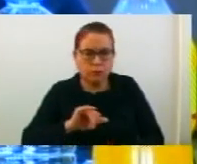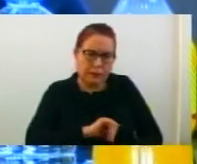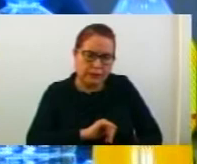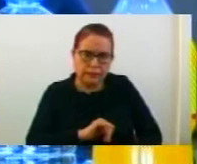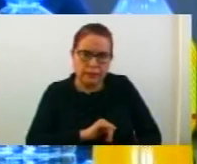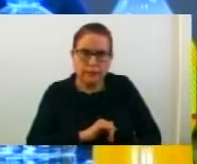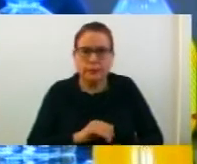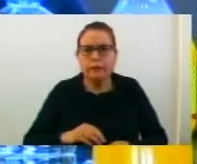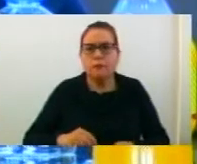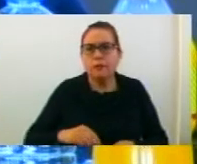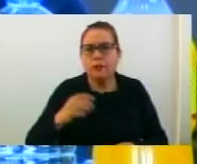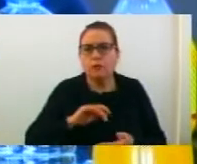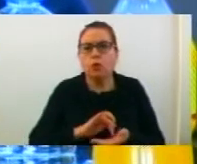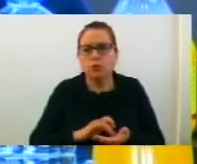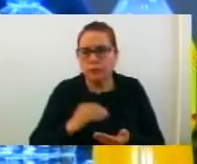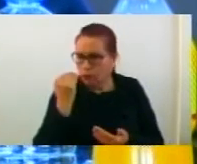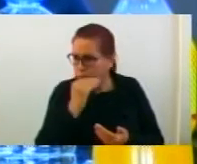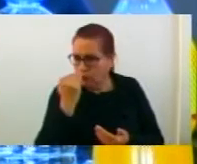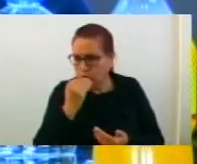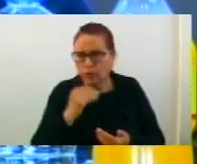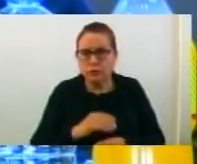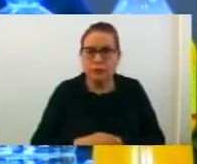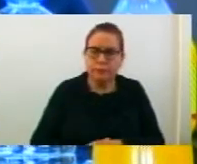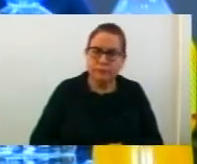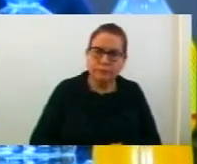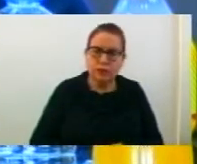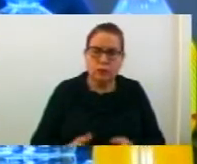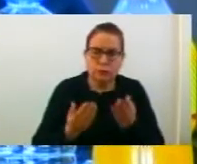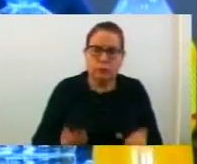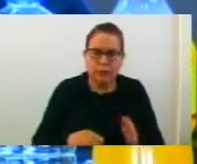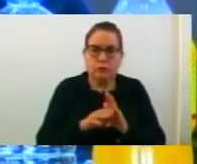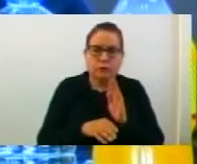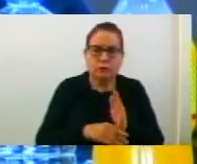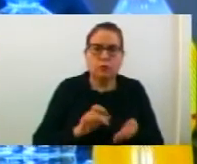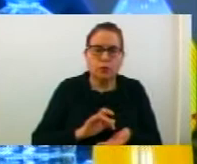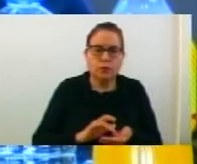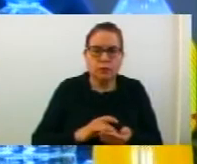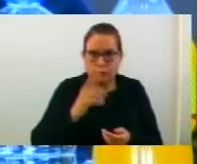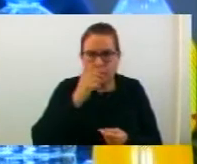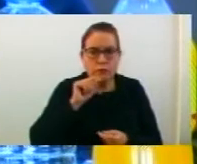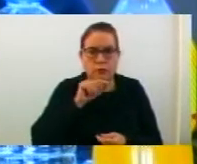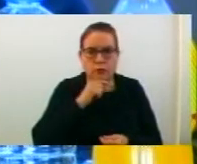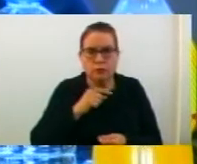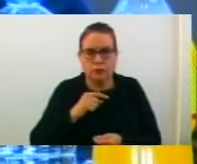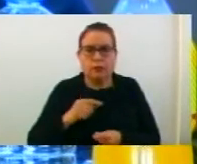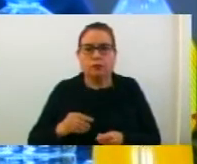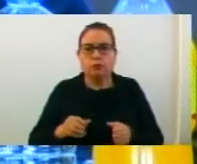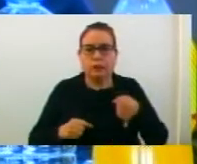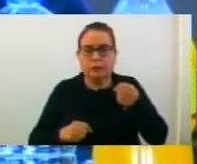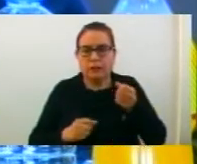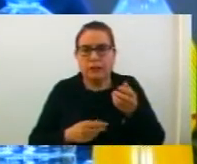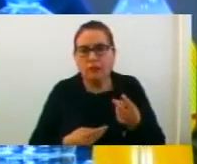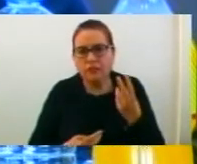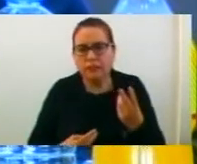струките и профилите во Община Струмица. Со предлог планот во Средното Общинско училище со ученички дом Димитер Влахов